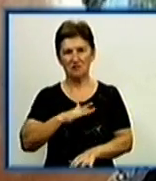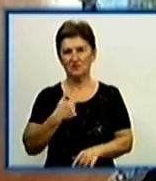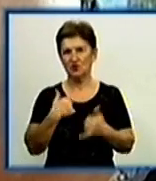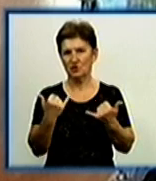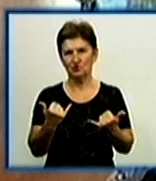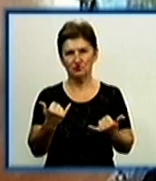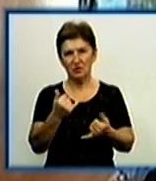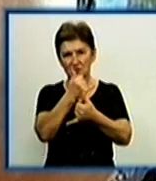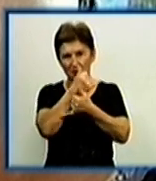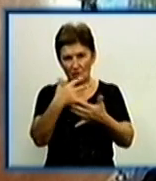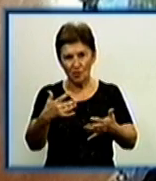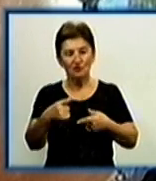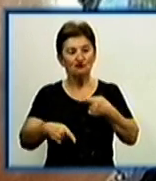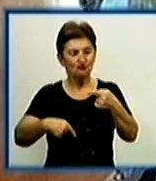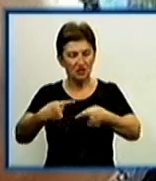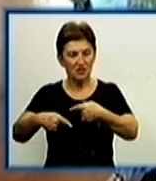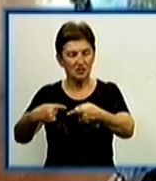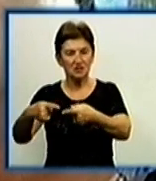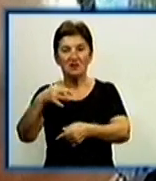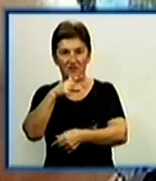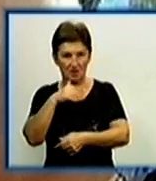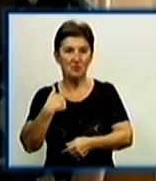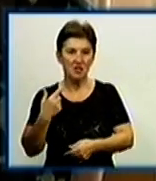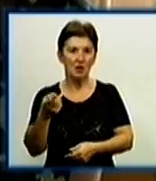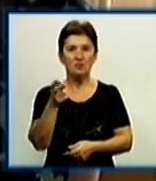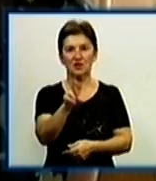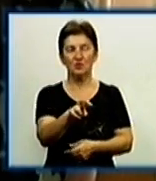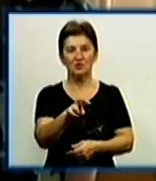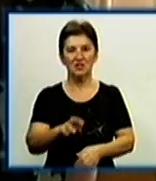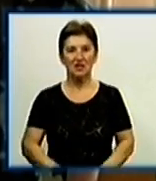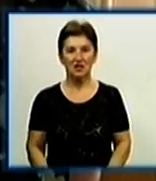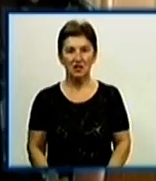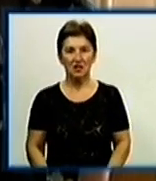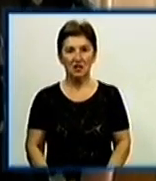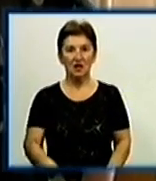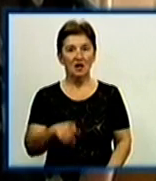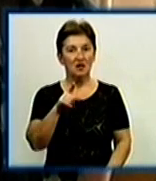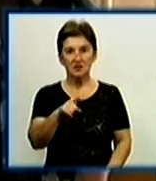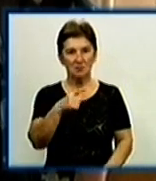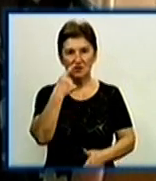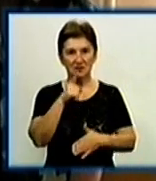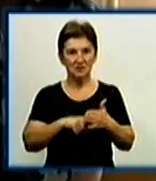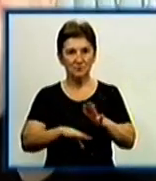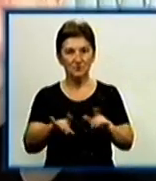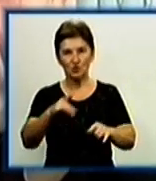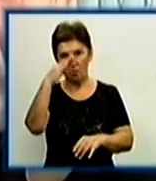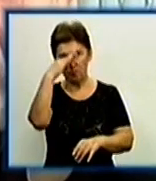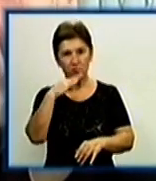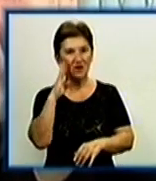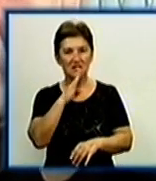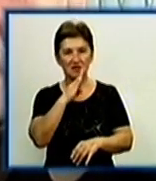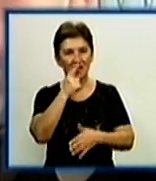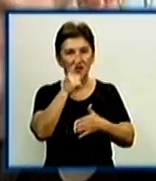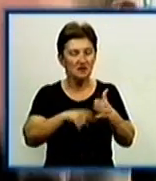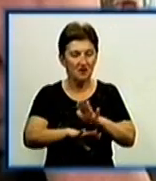через ремень, я скоро прийду. В даний момент я не можу. У військоматі на містику не покладається. А до того, що батьки не вірять у смерть